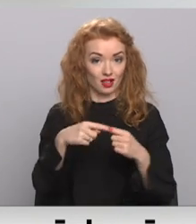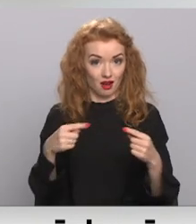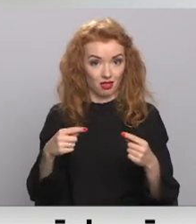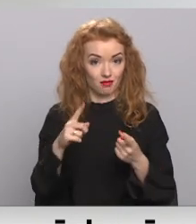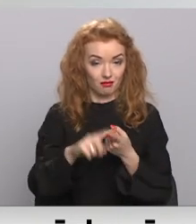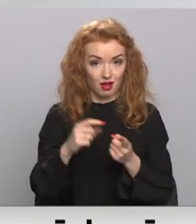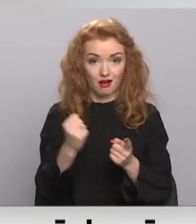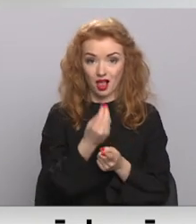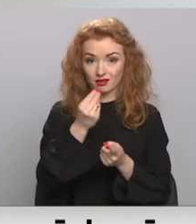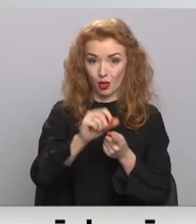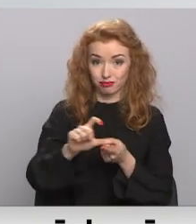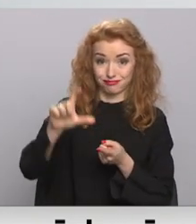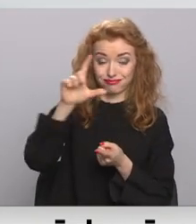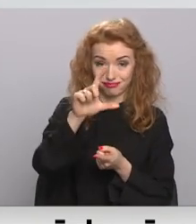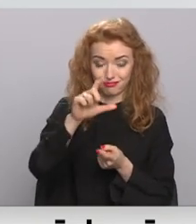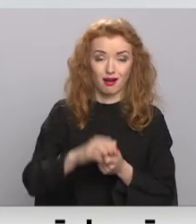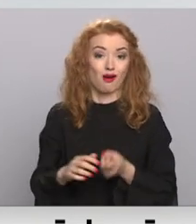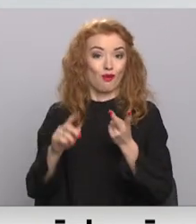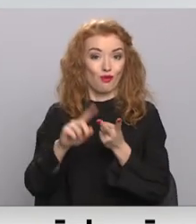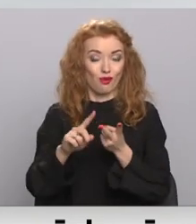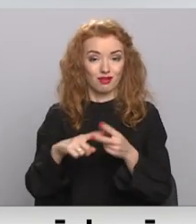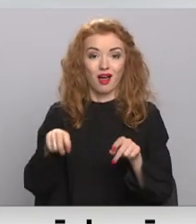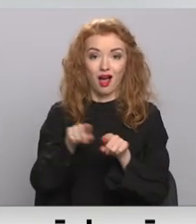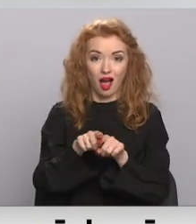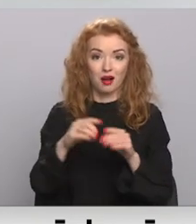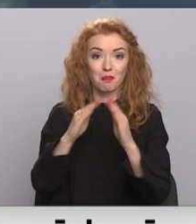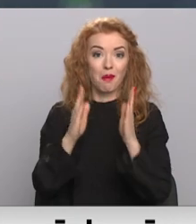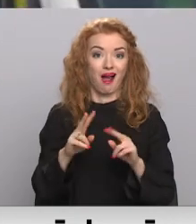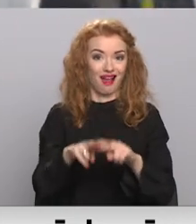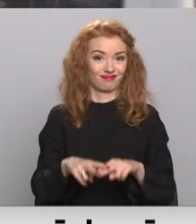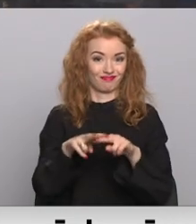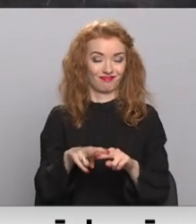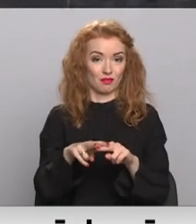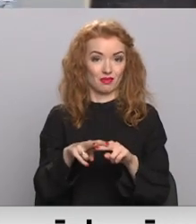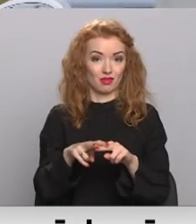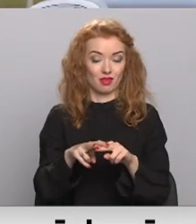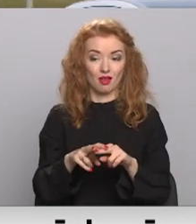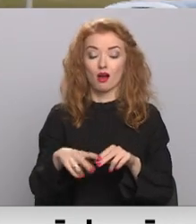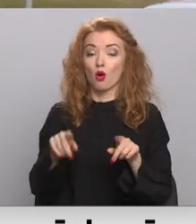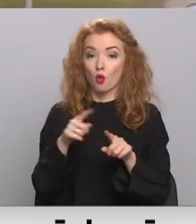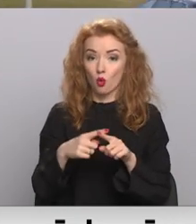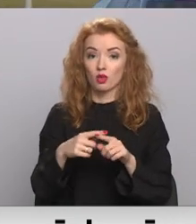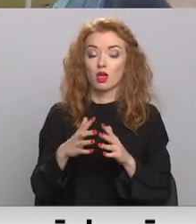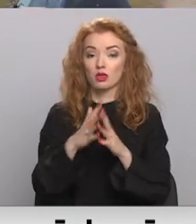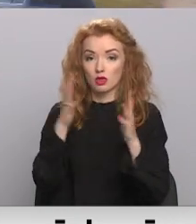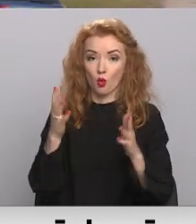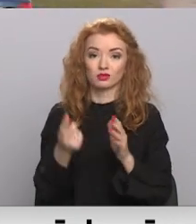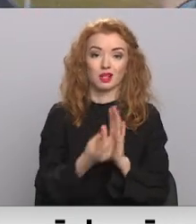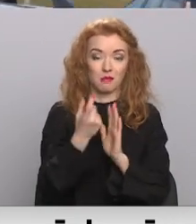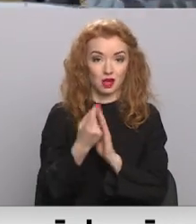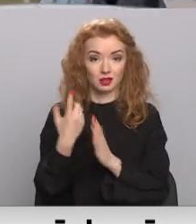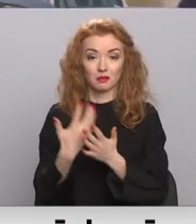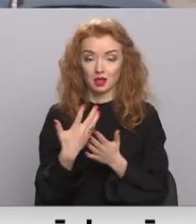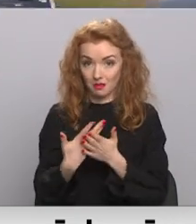gan cenu kāpums, gan arī mājasētas laiks. Pats degvielas cenu kāpums skaidrojums ar vairākiem faktoriem.